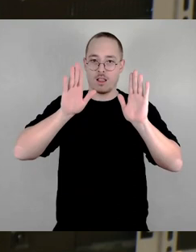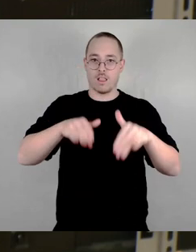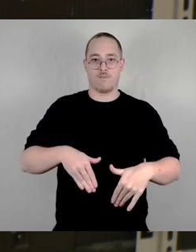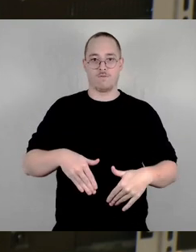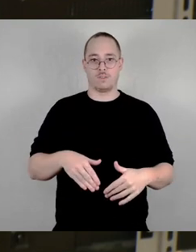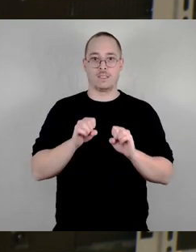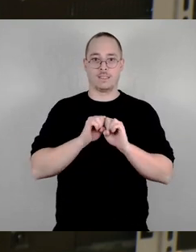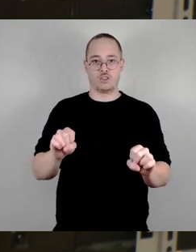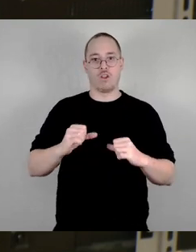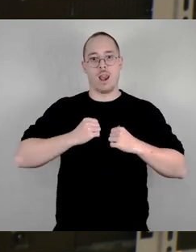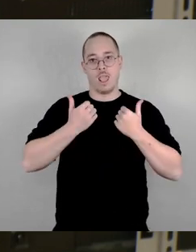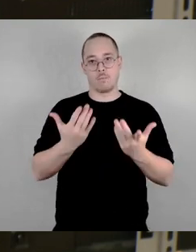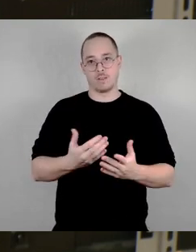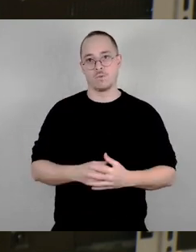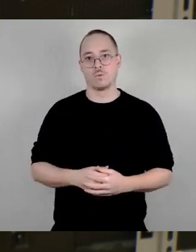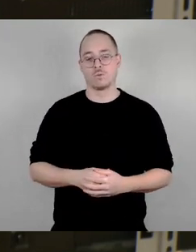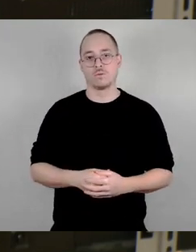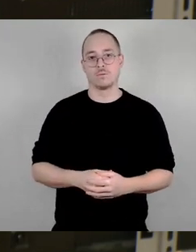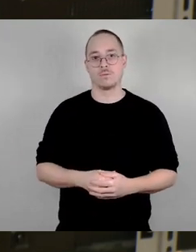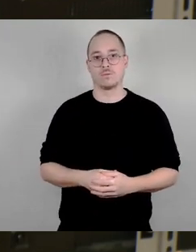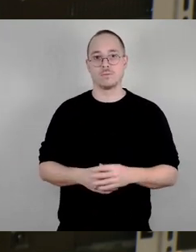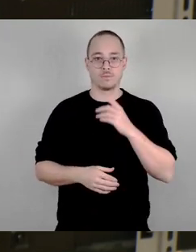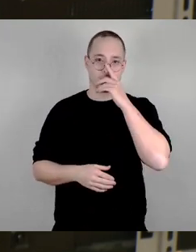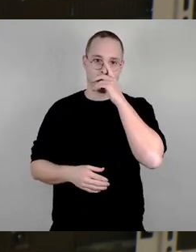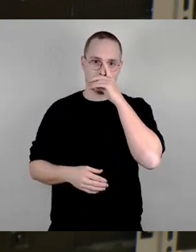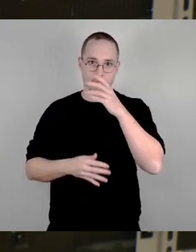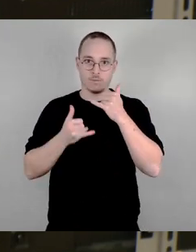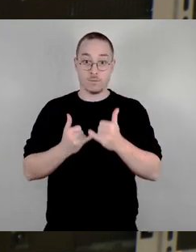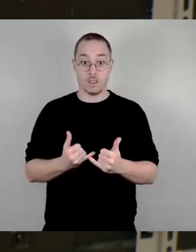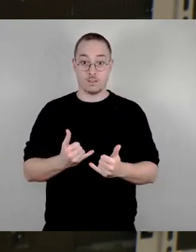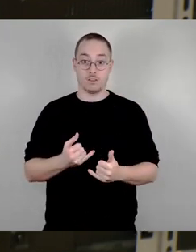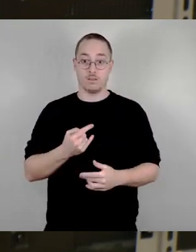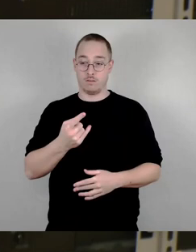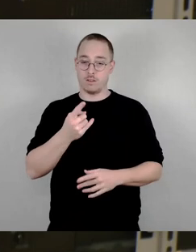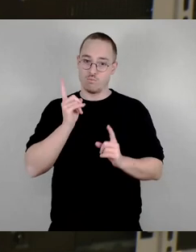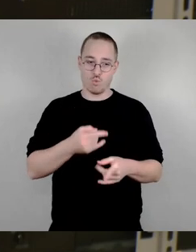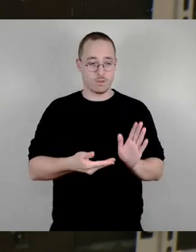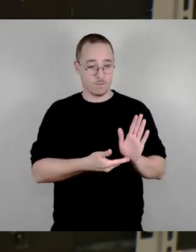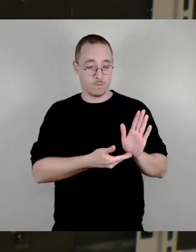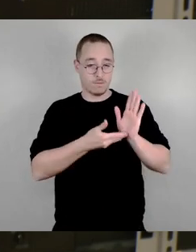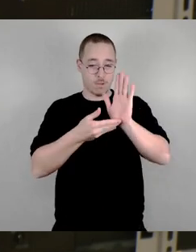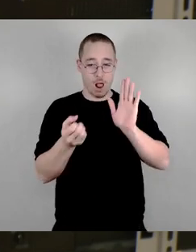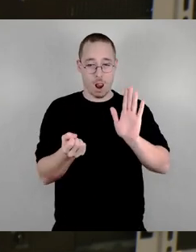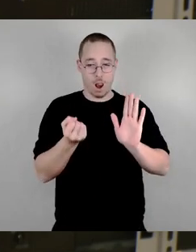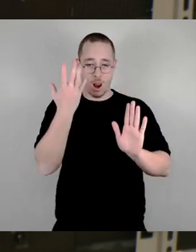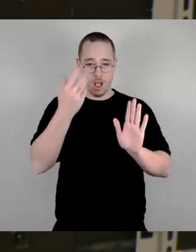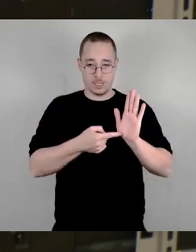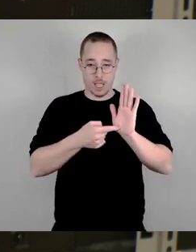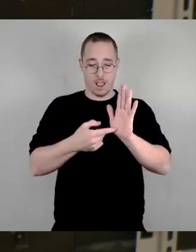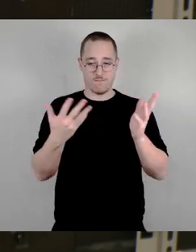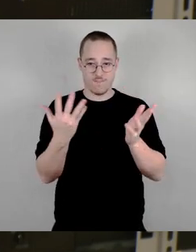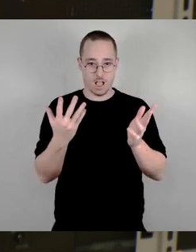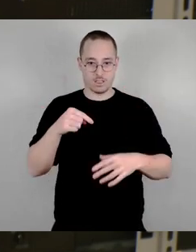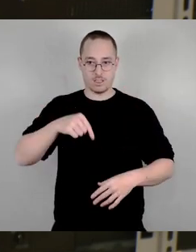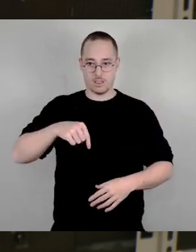Stimmung gegen die Menschen weiter anheizen, die sowieso schon schlecht dran sind. Aber wollen Sie wirklich nach unten treten? Oder